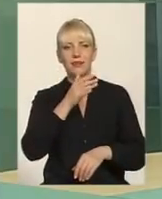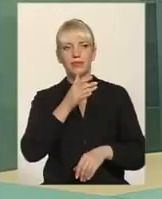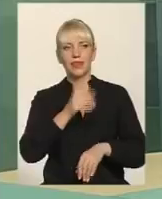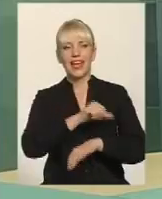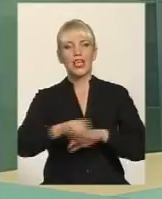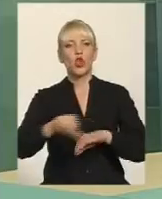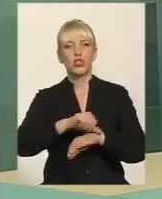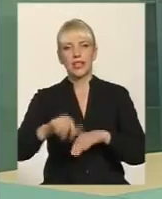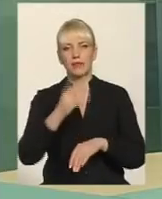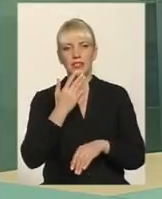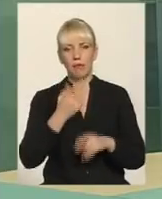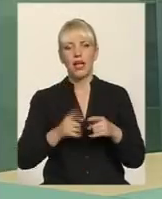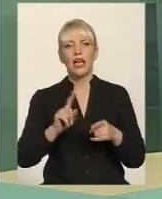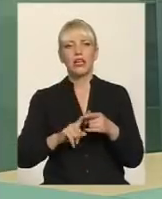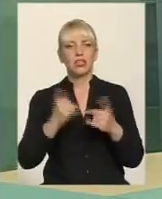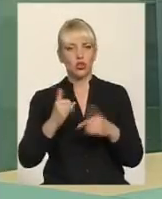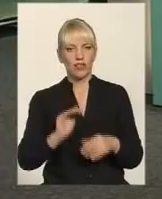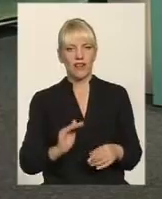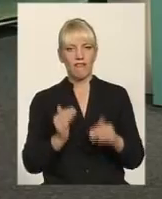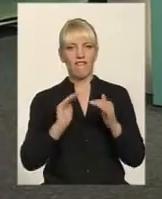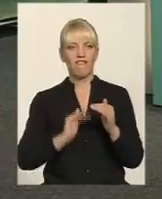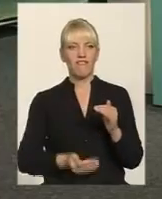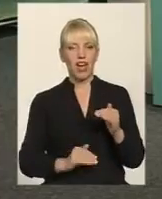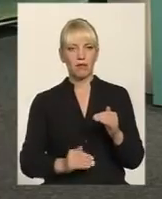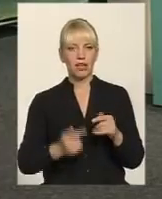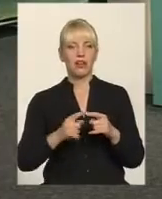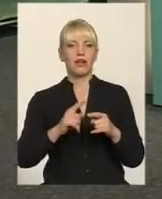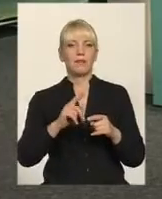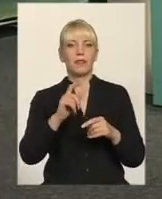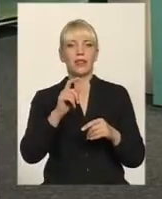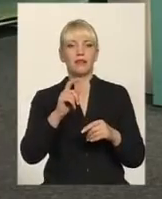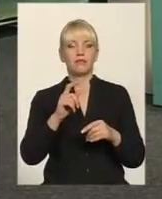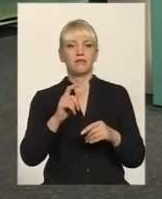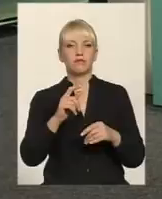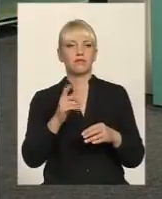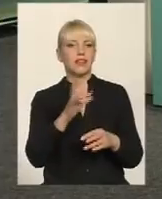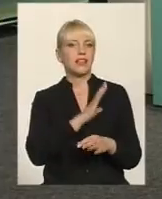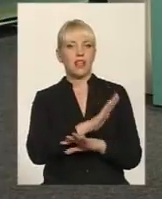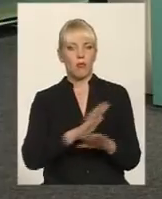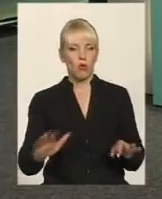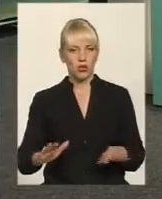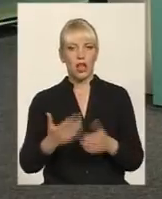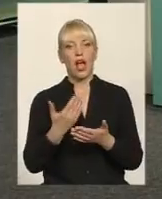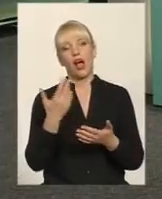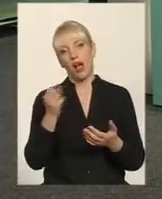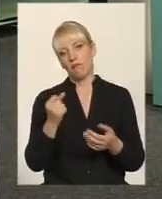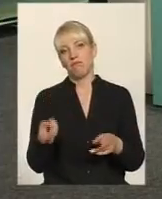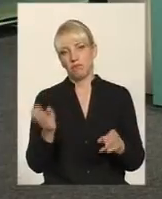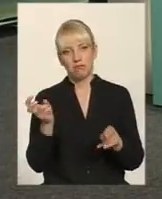заможнім. Він не став... Ну, прийде іноземець, ну, прийде іноземець, буде справно платити